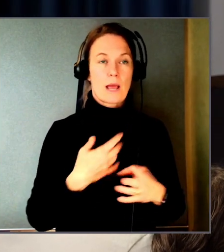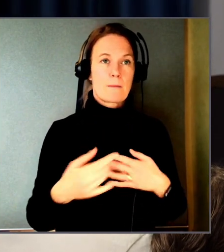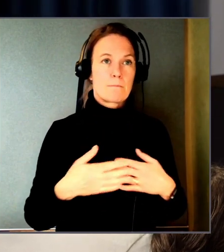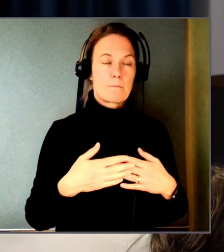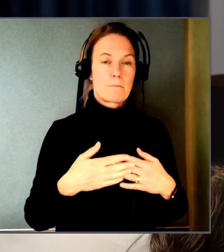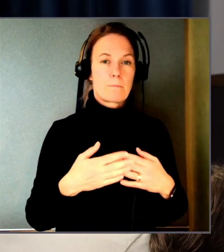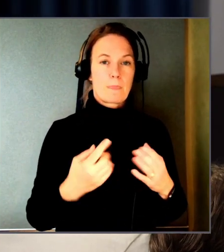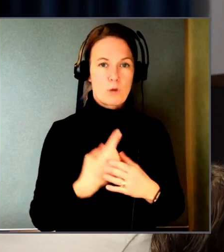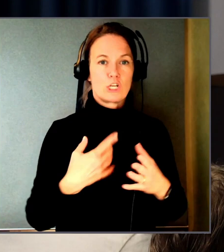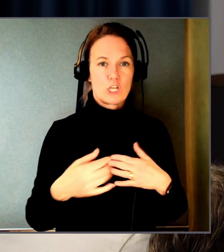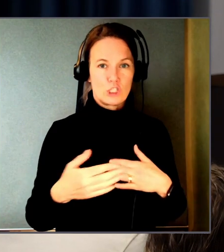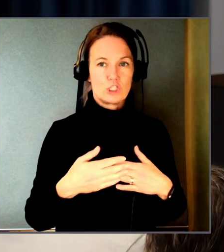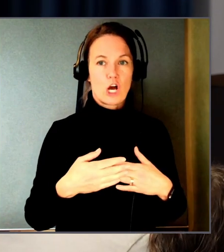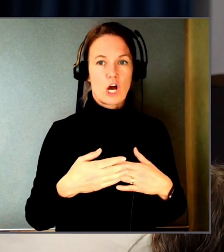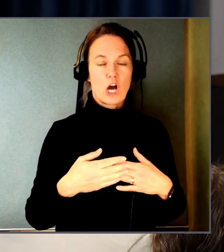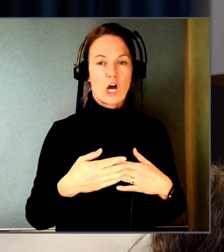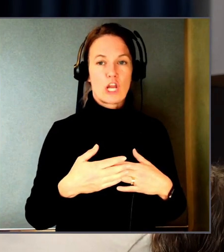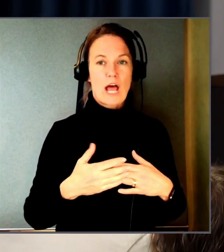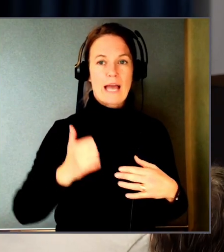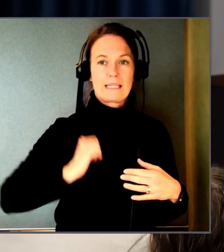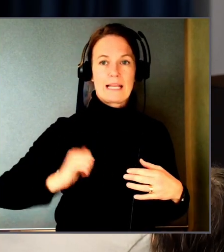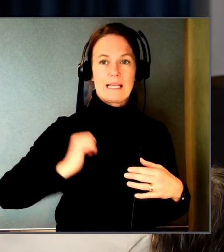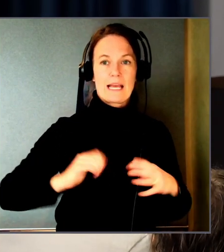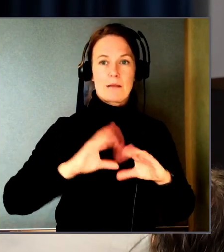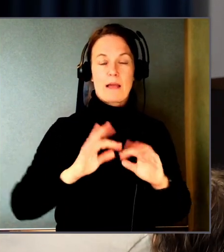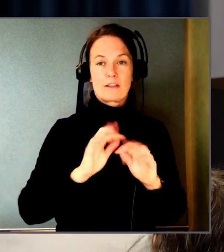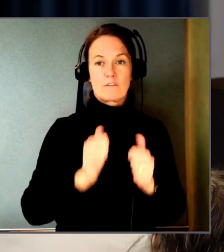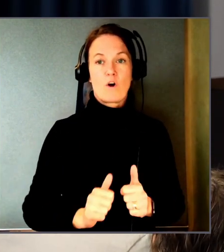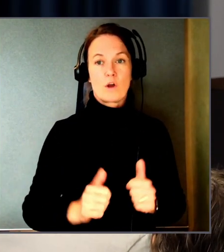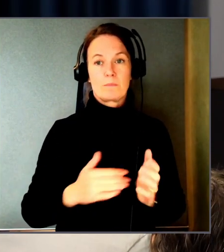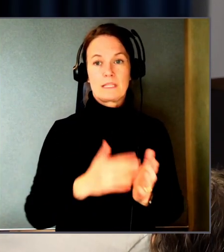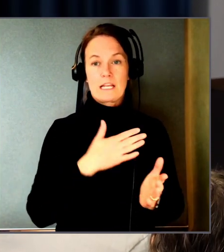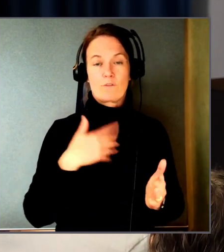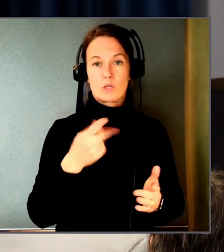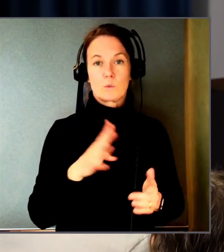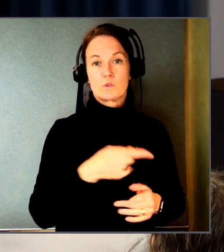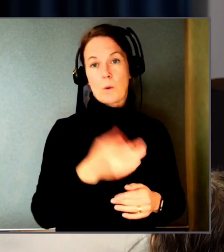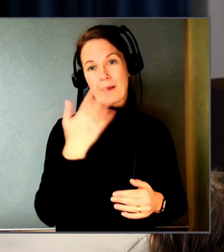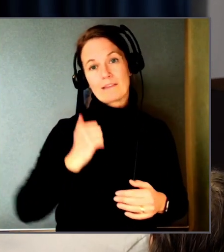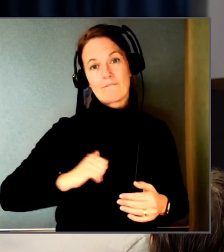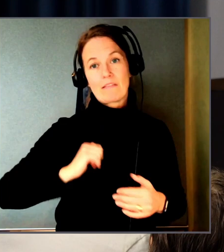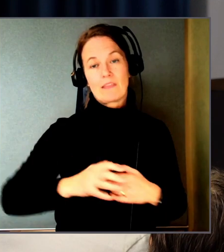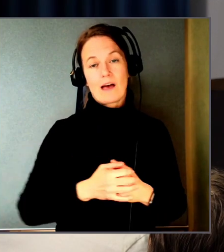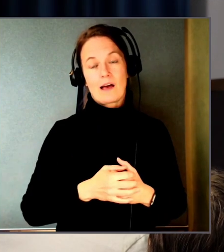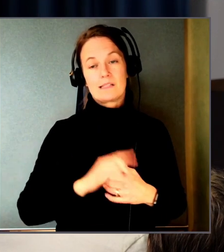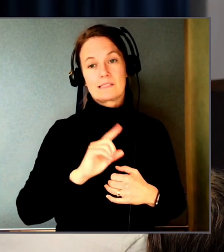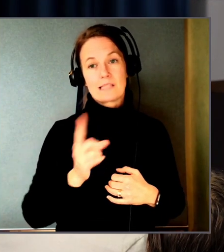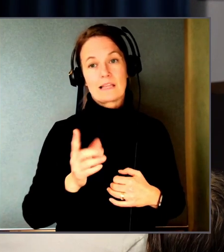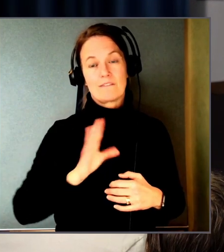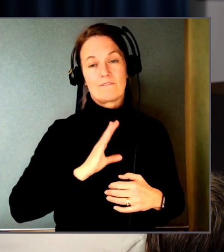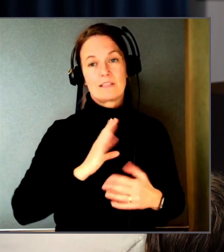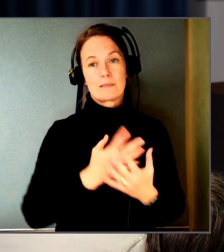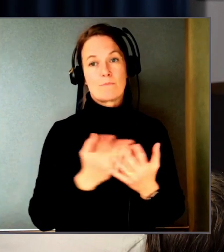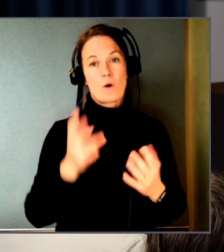vi kan en tillgänglig plattform för våra kunder att kunna nyttja. Sen så finns det ju många